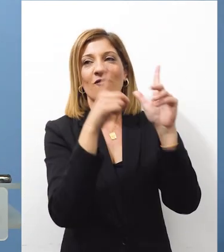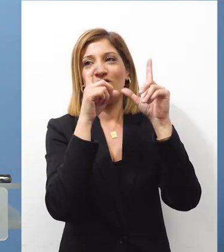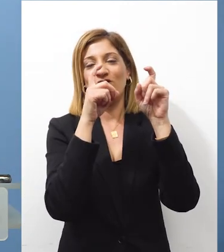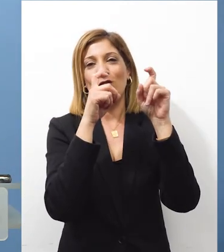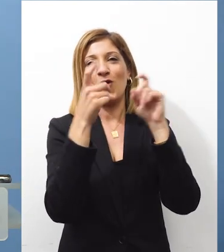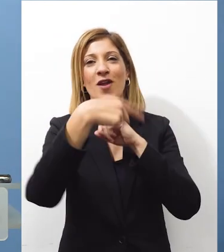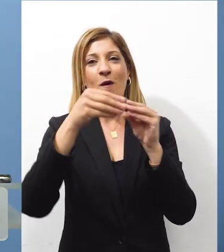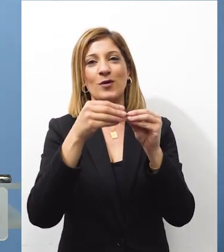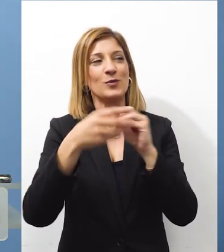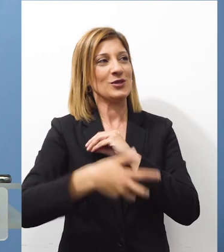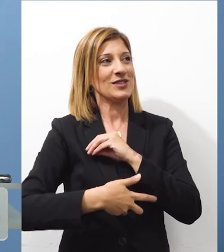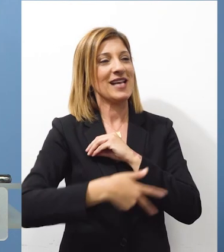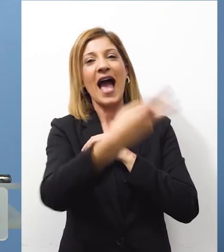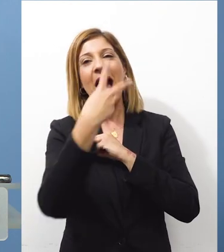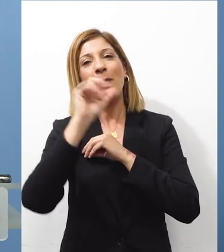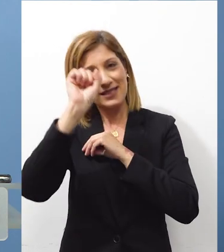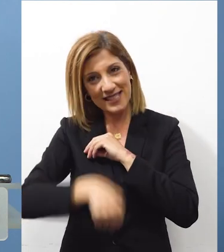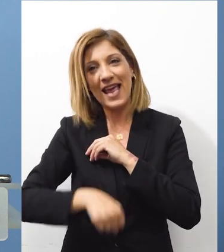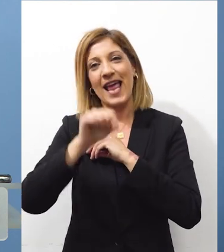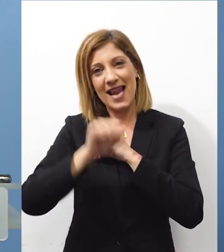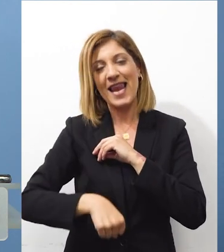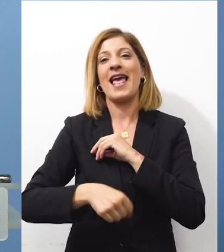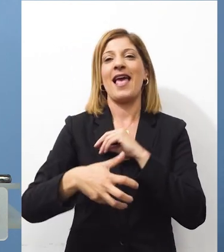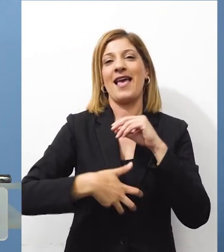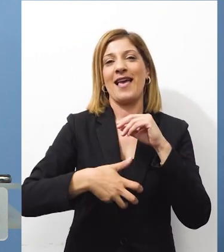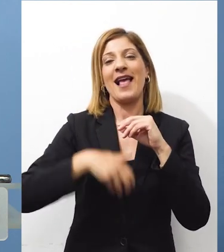Είναι έξω όταν βλέπω ναι